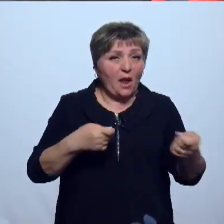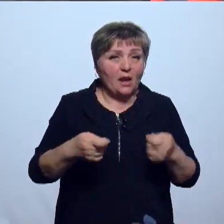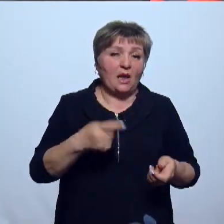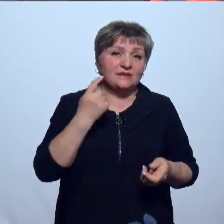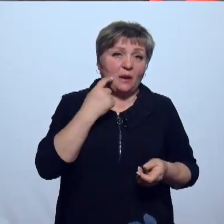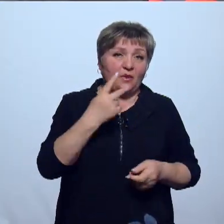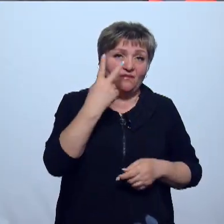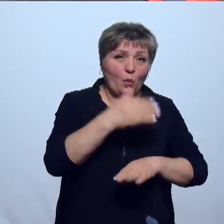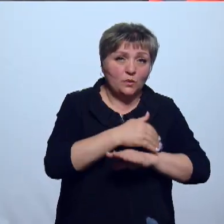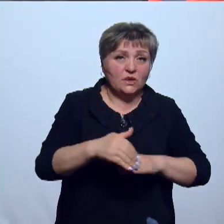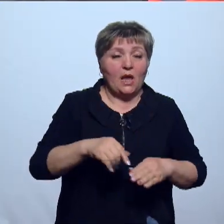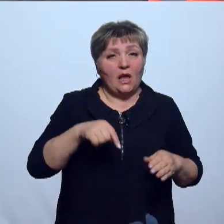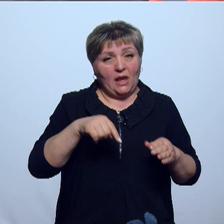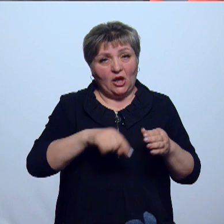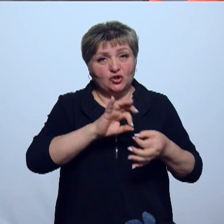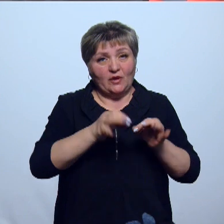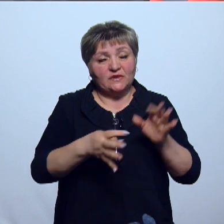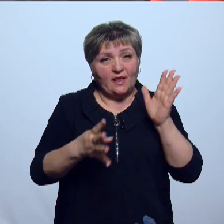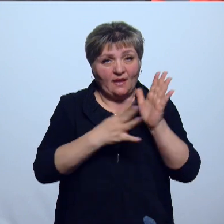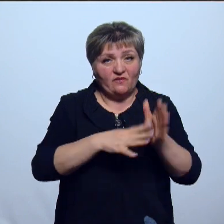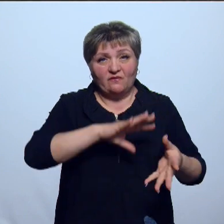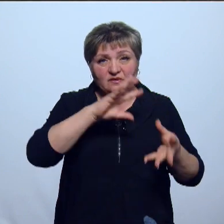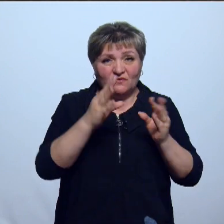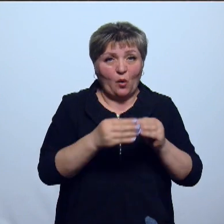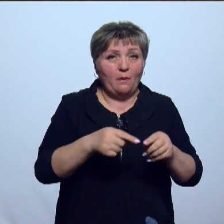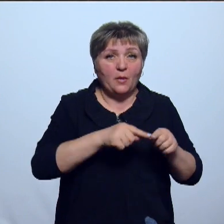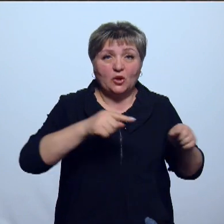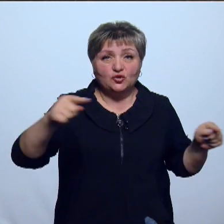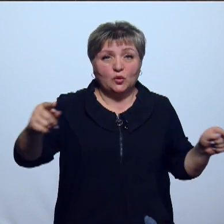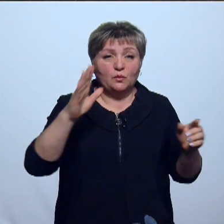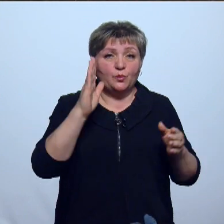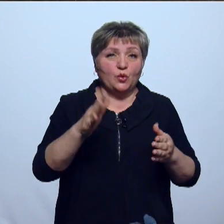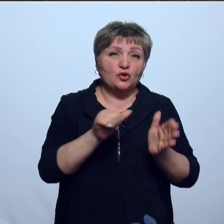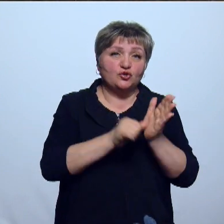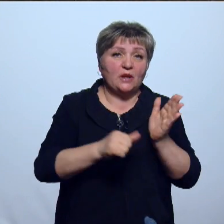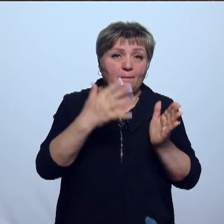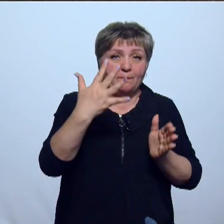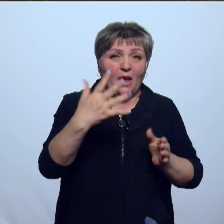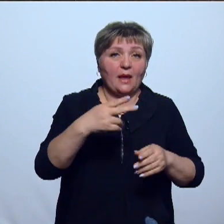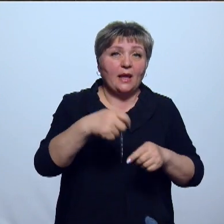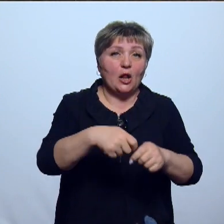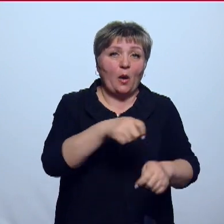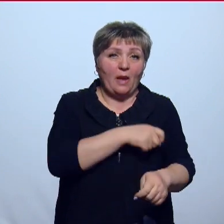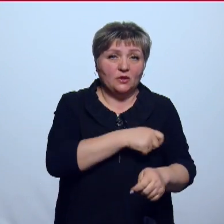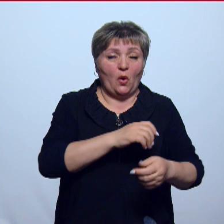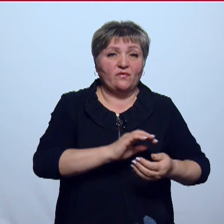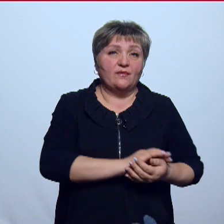Сарапуле 2 улицы и в Ижевске 9. Общая протяженность дорожного ремонта по нацпроекту составит 65 километров.